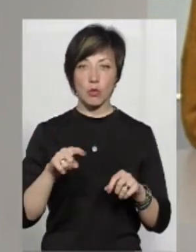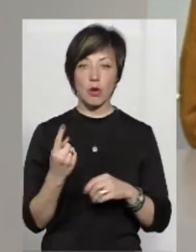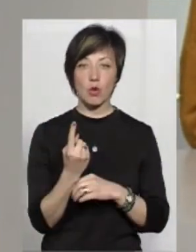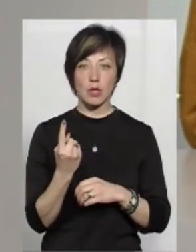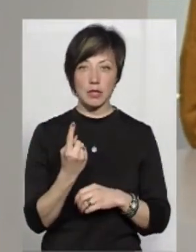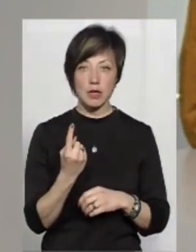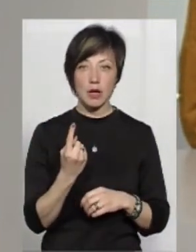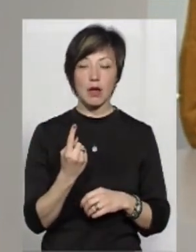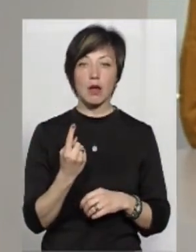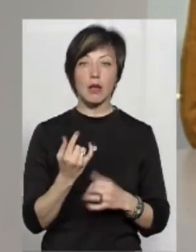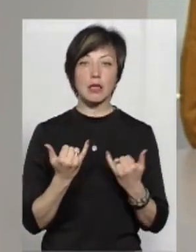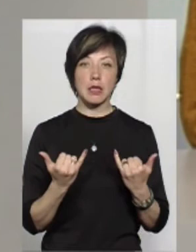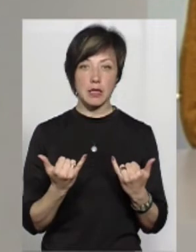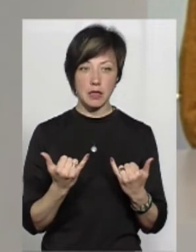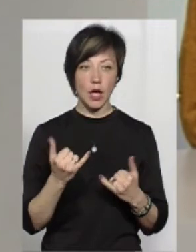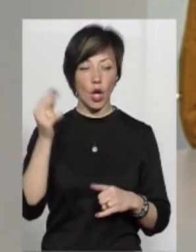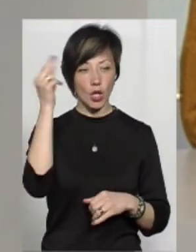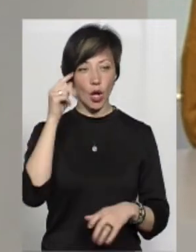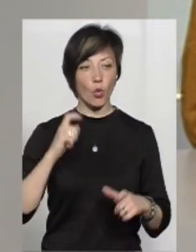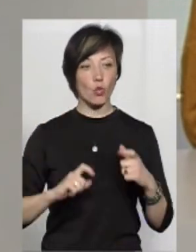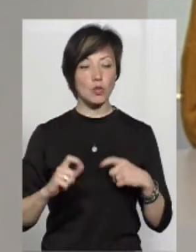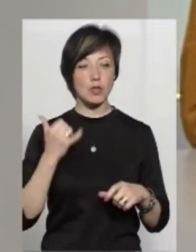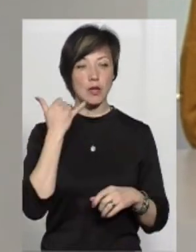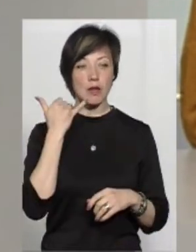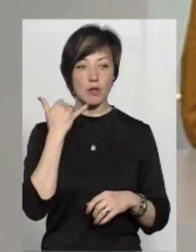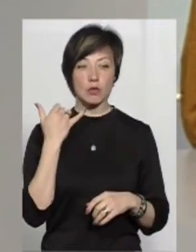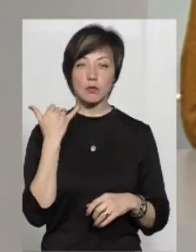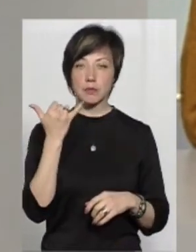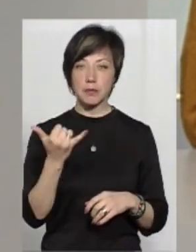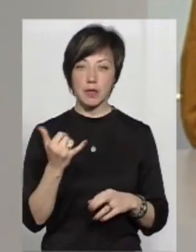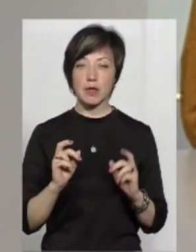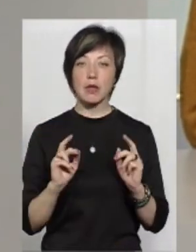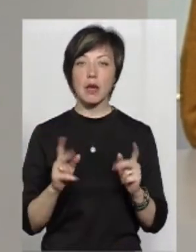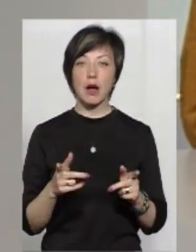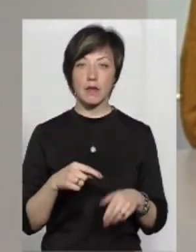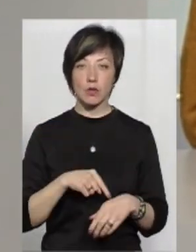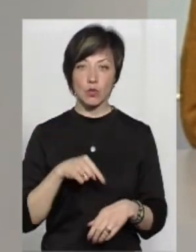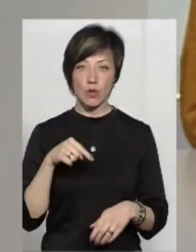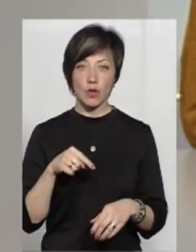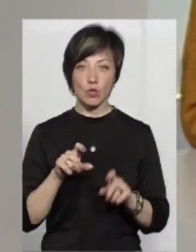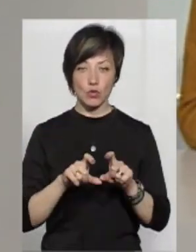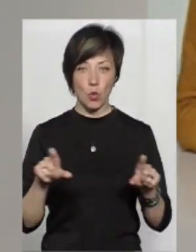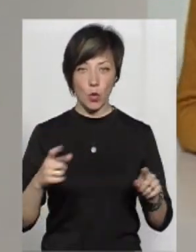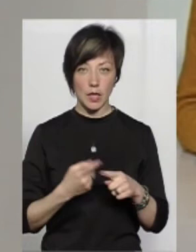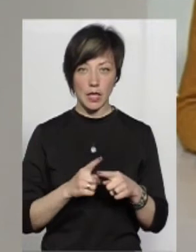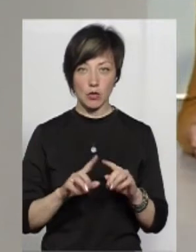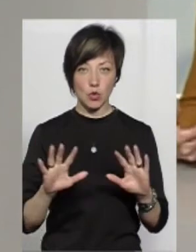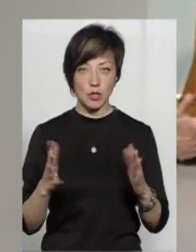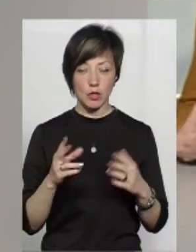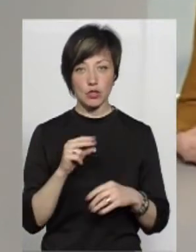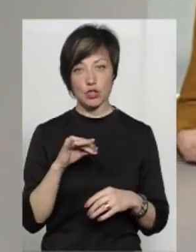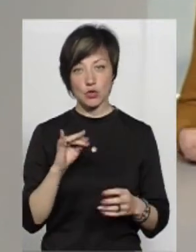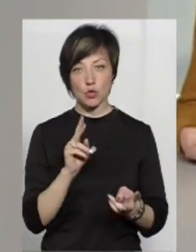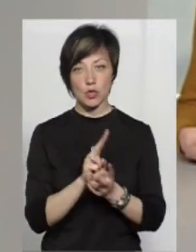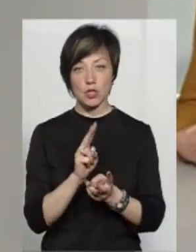школи номер один Олена Бороварська нині на курсах. Телефоном поцікавились у неї, як відреагували у школі на те, що сталося,